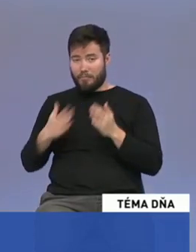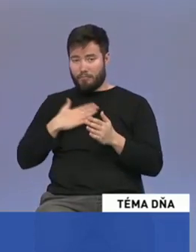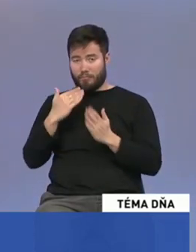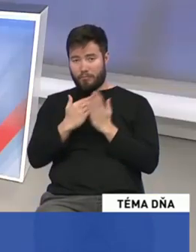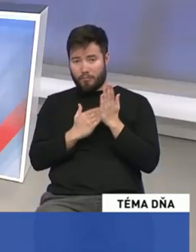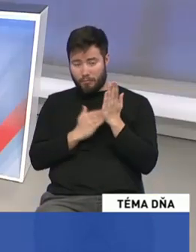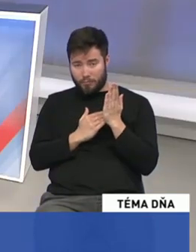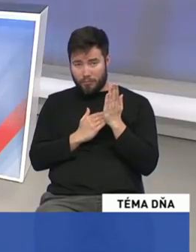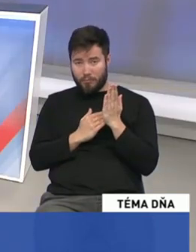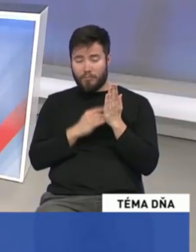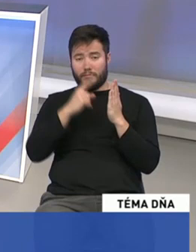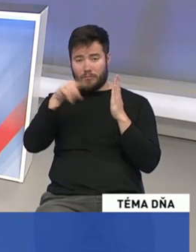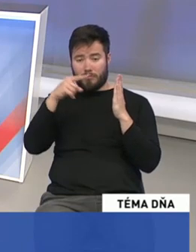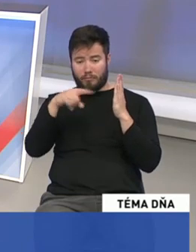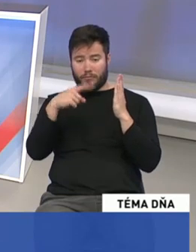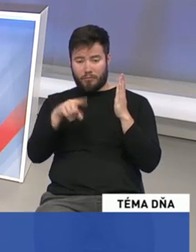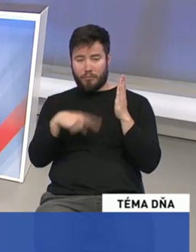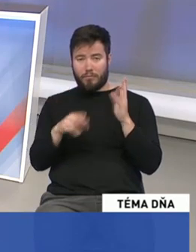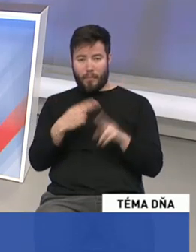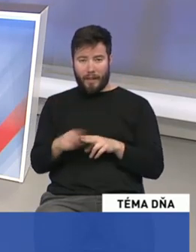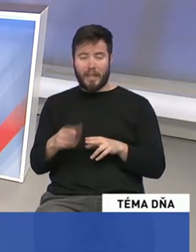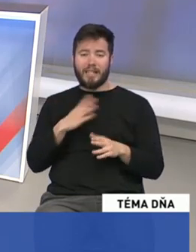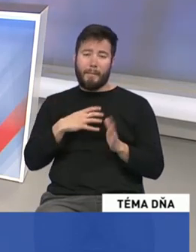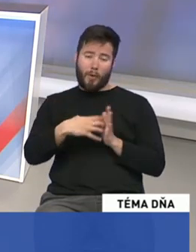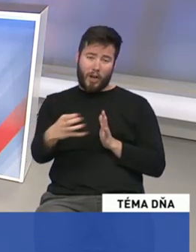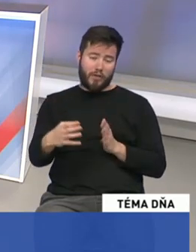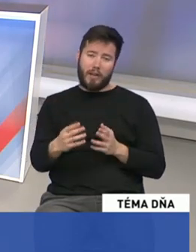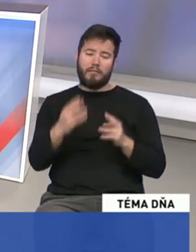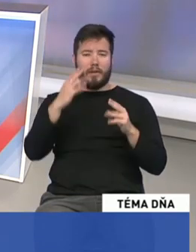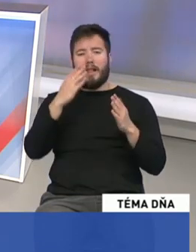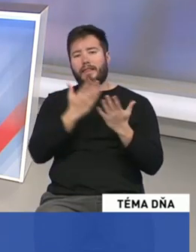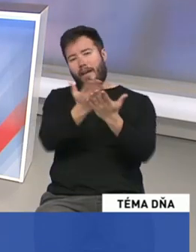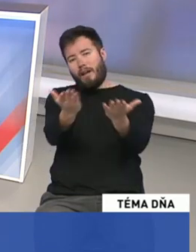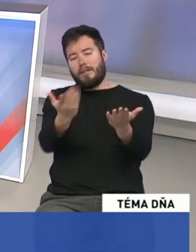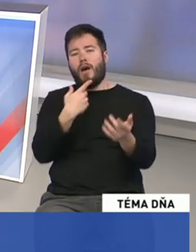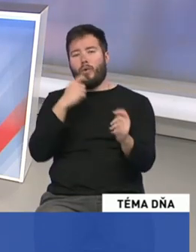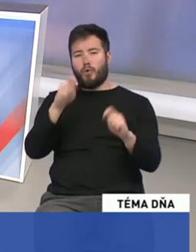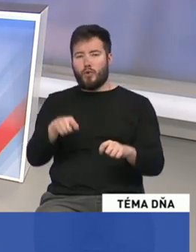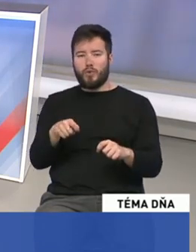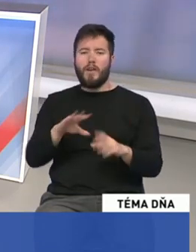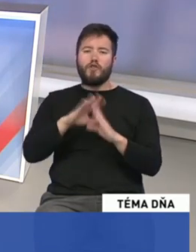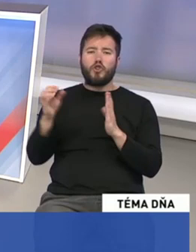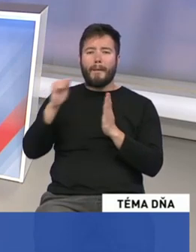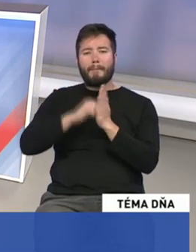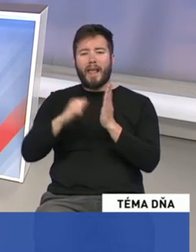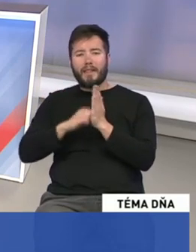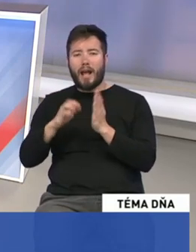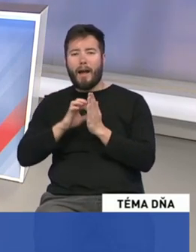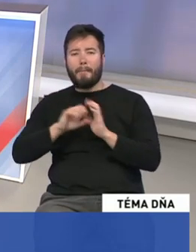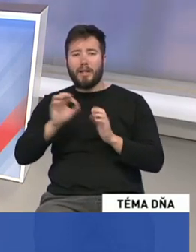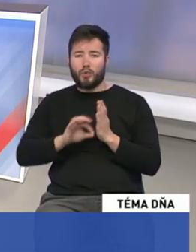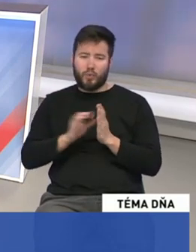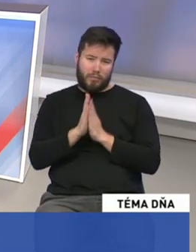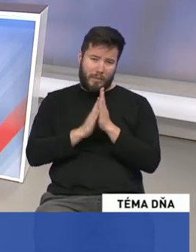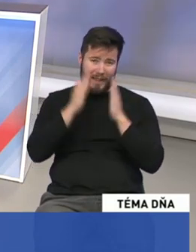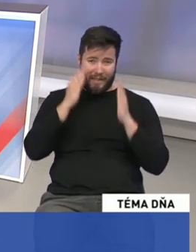a chce v ňom pokračovať. Je iba na vás, ako sa rozhodnete. Neverte všetkému to, čo sa píše v médiách, pretože Slovenská národná strana,